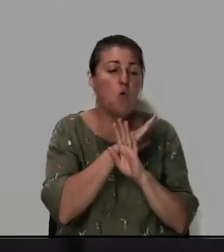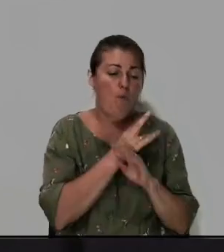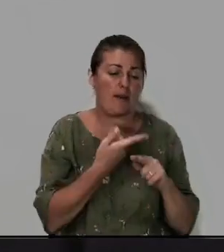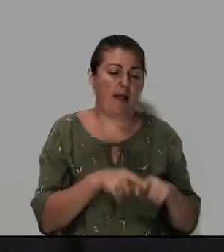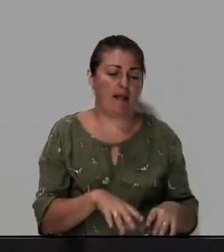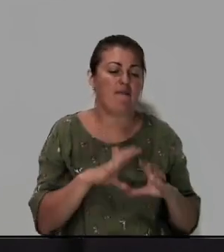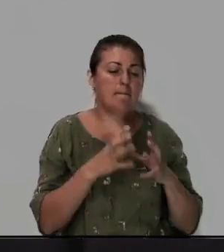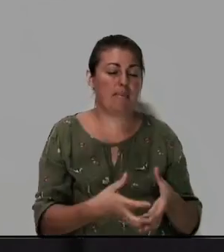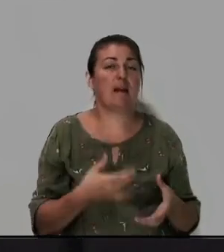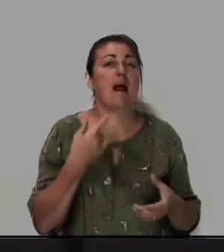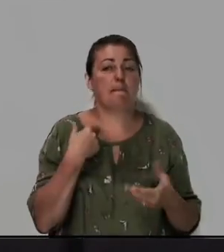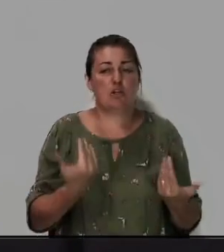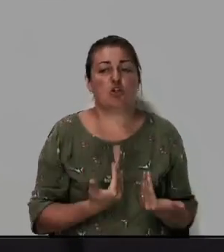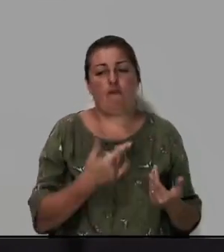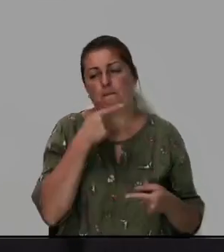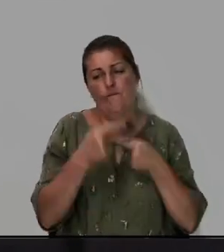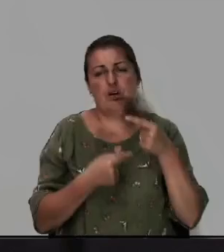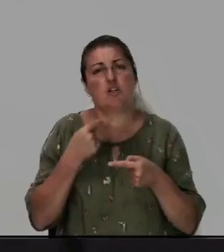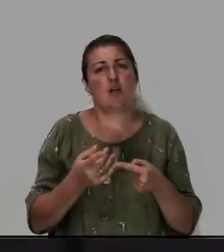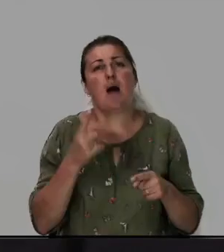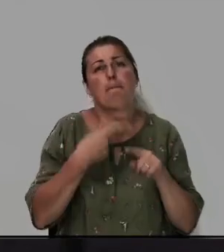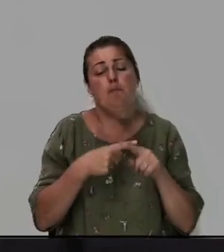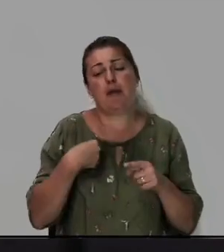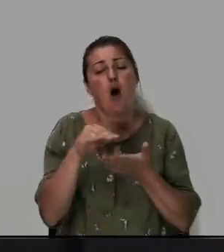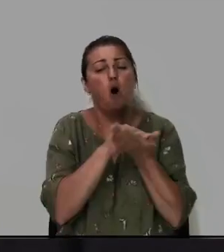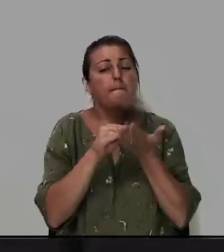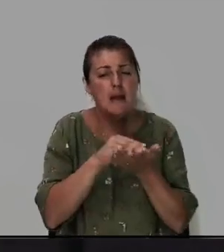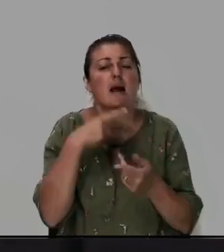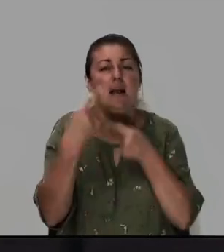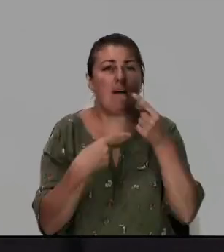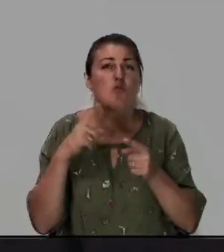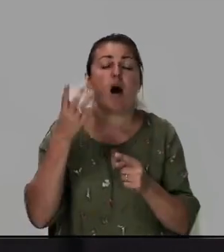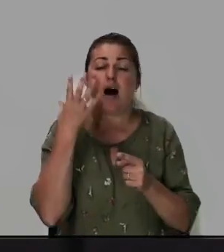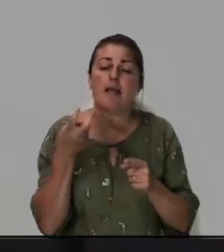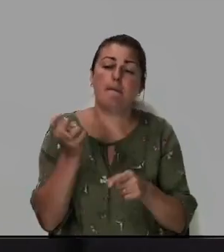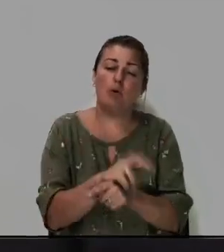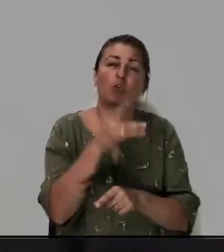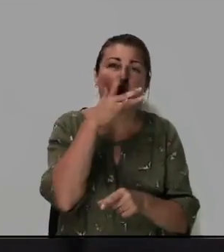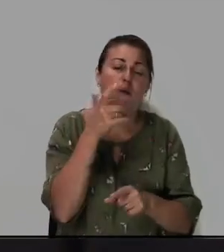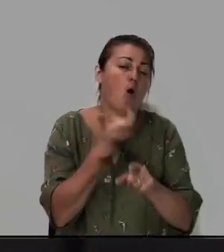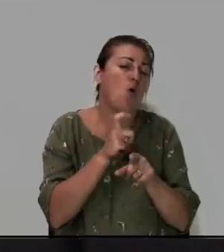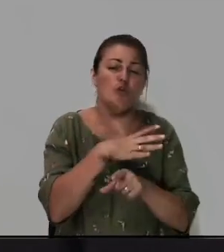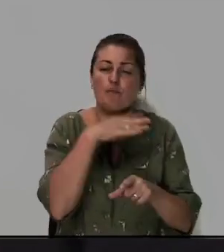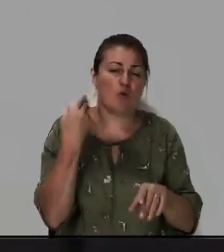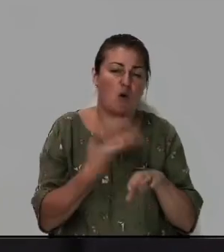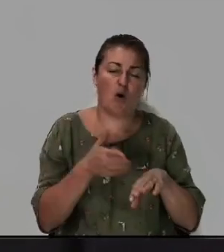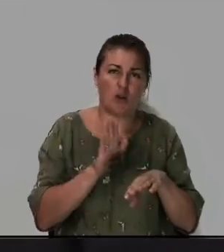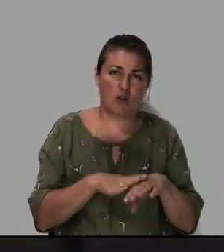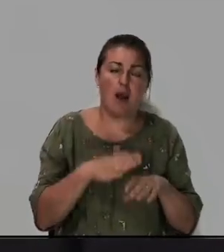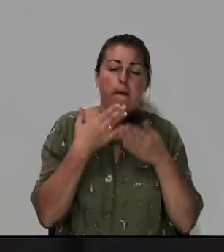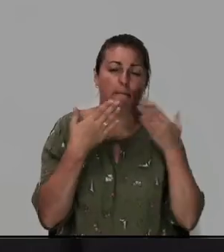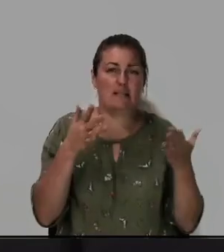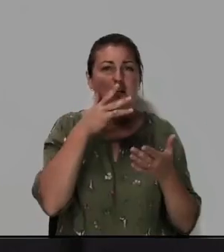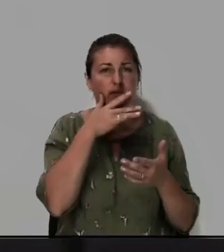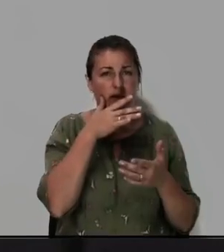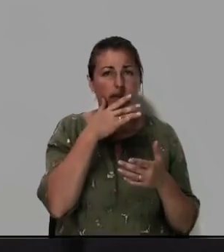мира и мы живем вечно поэтому я опять говорю что когда приходит время очень много трудностей последнее